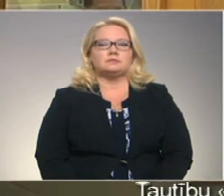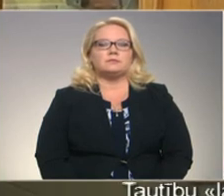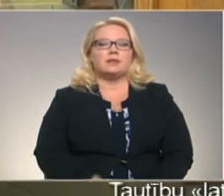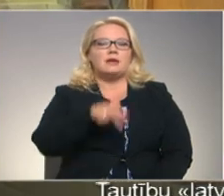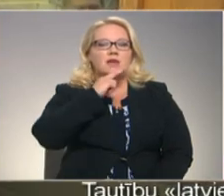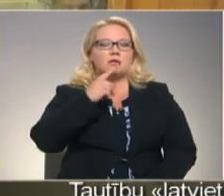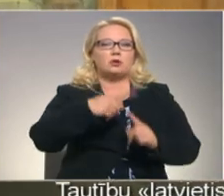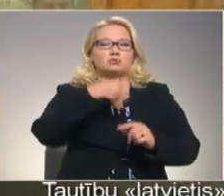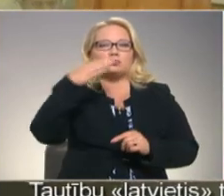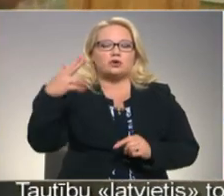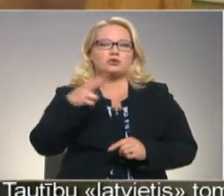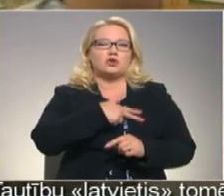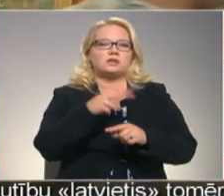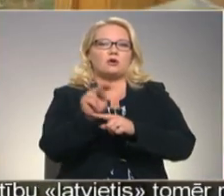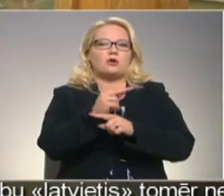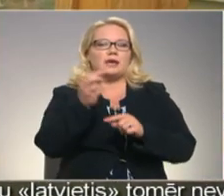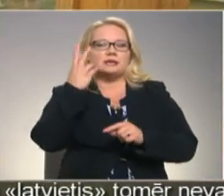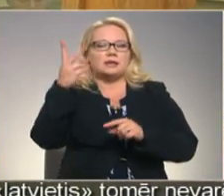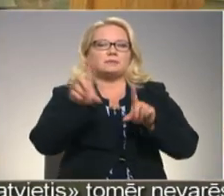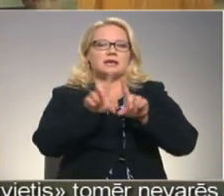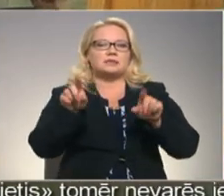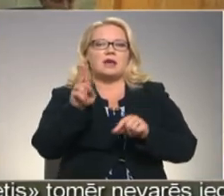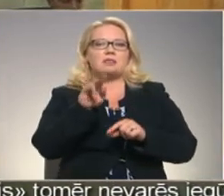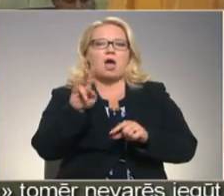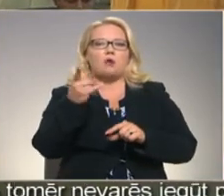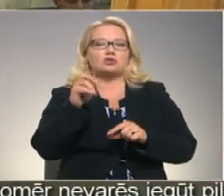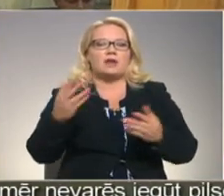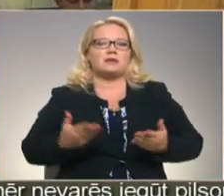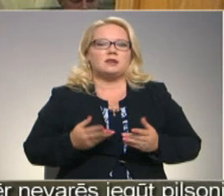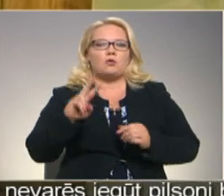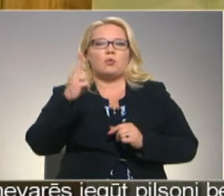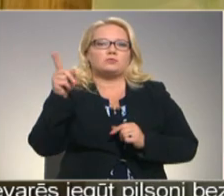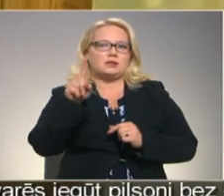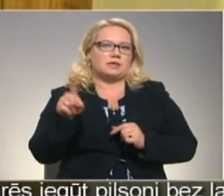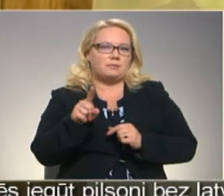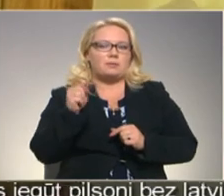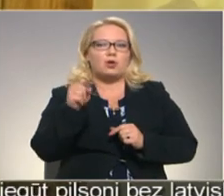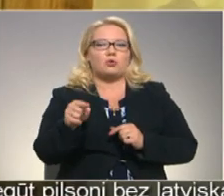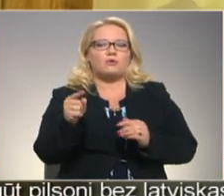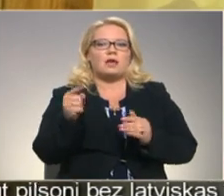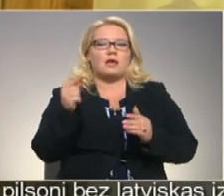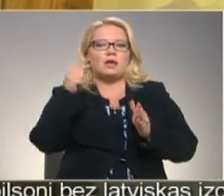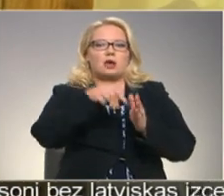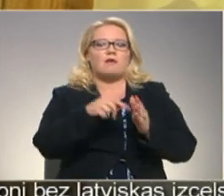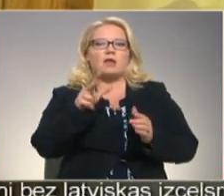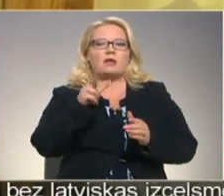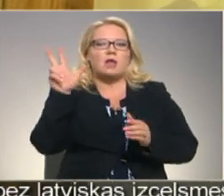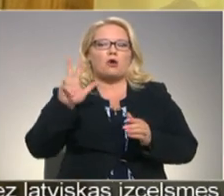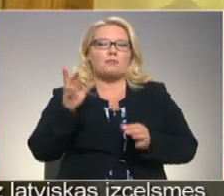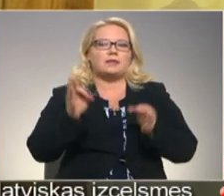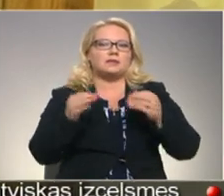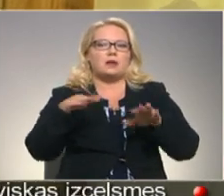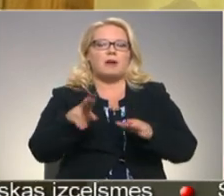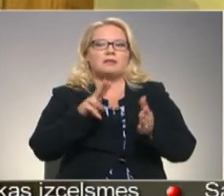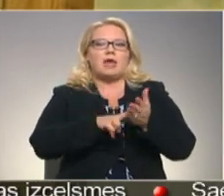Vietnamiešu pusauģa sociālās korekcijas izglatības iestādē naugšā un mitinās jau kopš 2. septembra. Tur viņa nokļu var Daugavpils tiesas lēmumu par